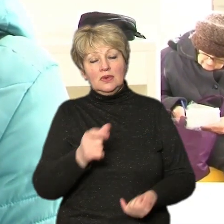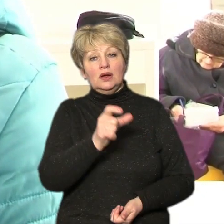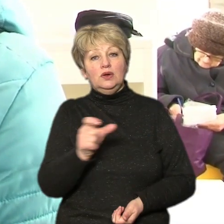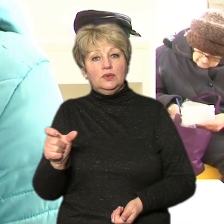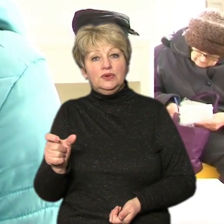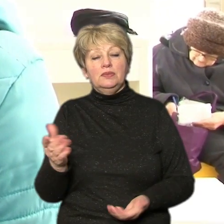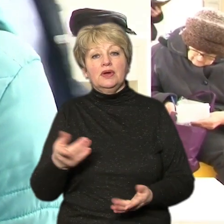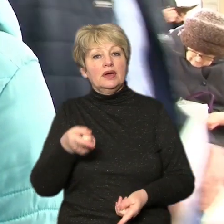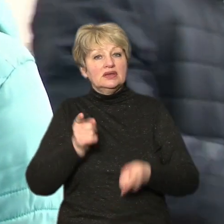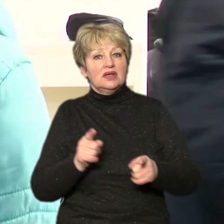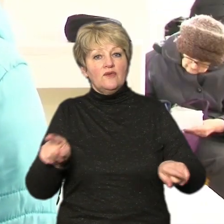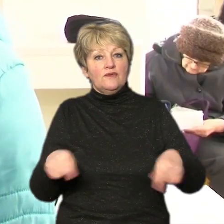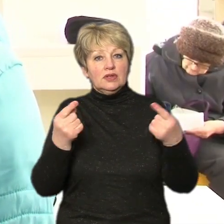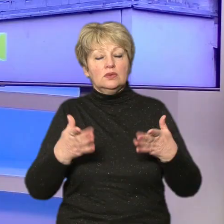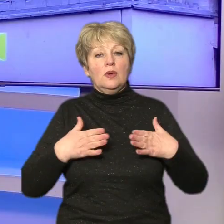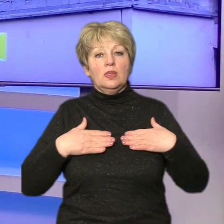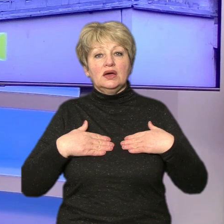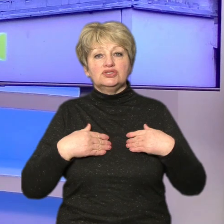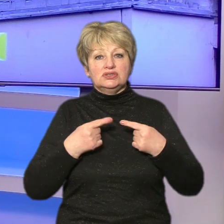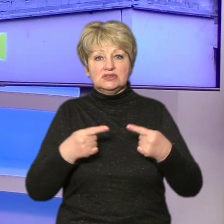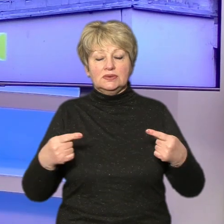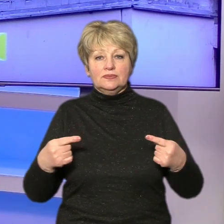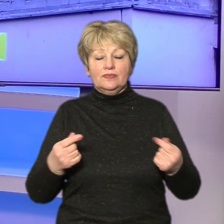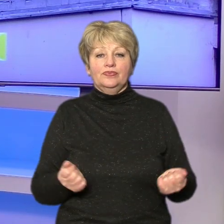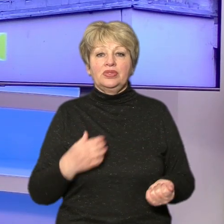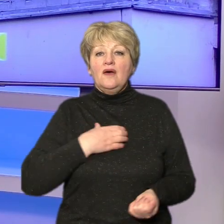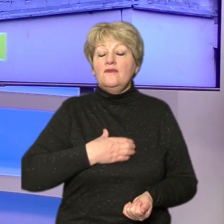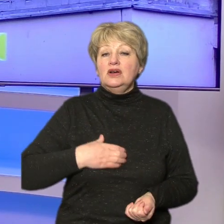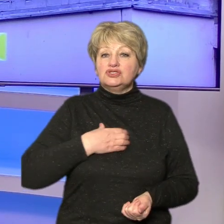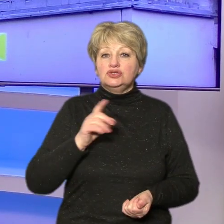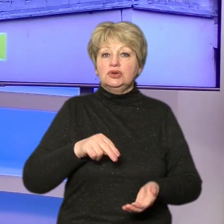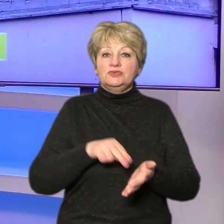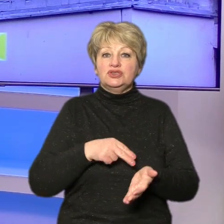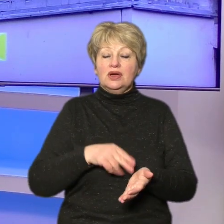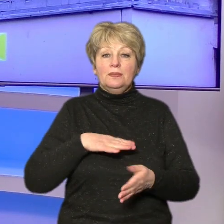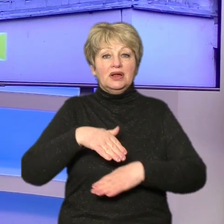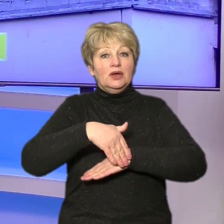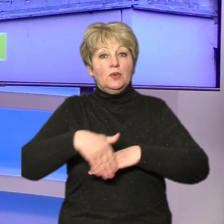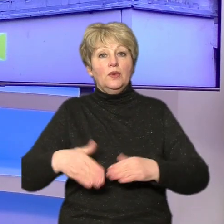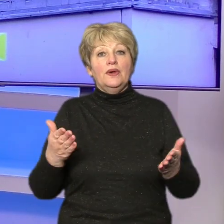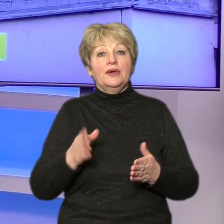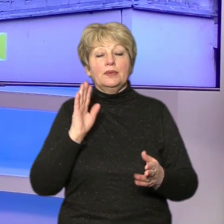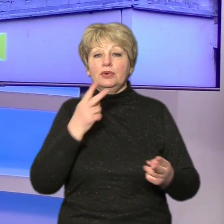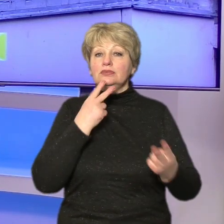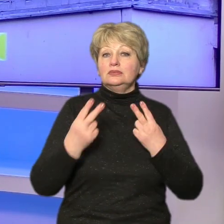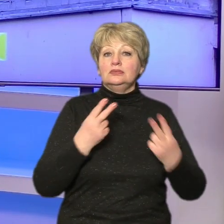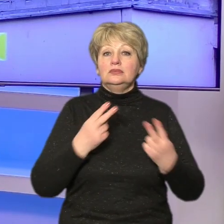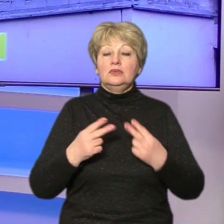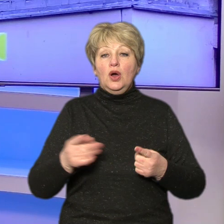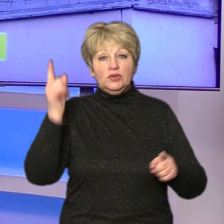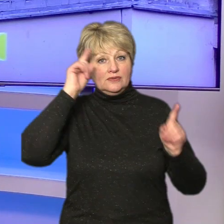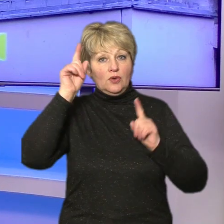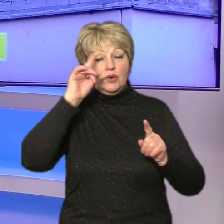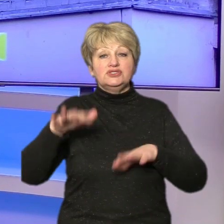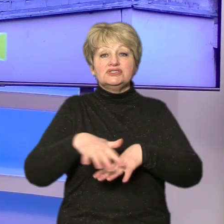дійсно відновлюють наш інфраструктури. Важливо, щоб у Черкасах були вулиці, які відображатимуть творчість народних майстрів.